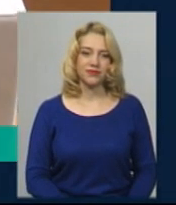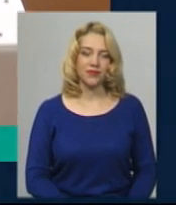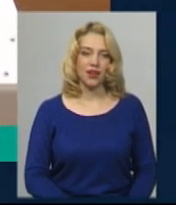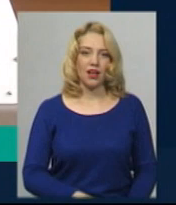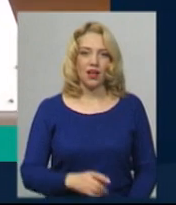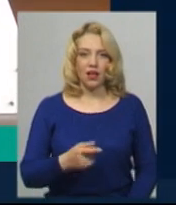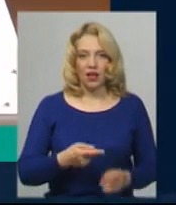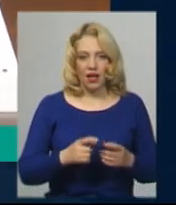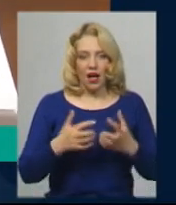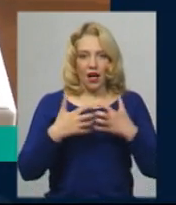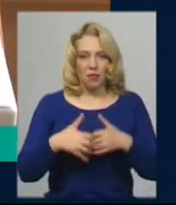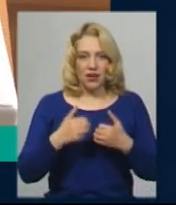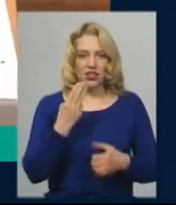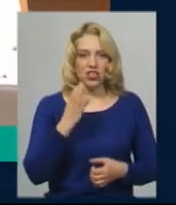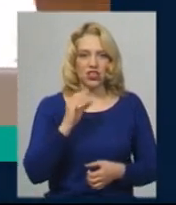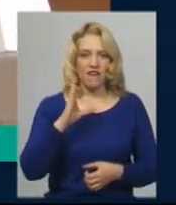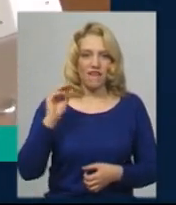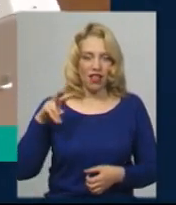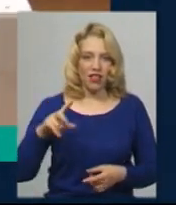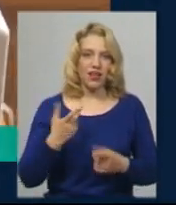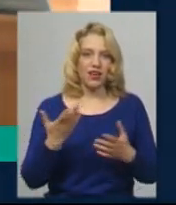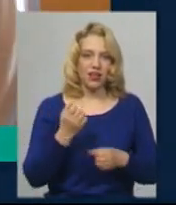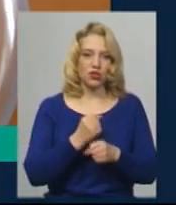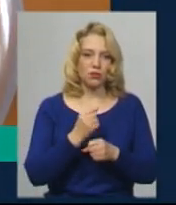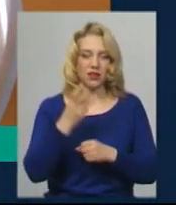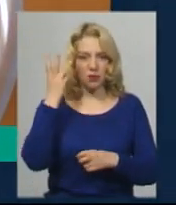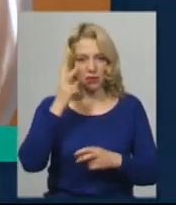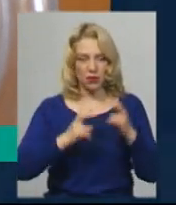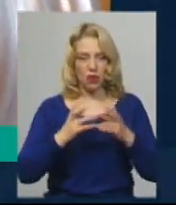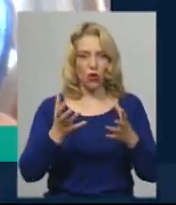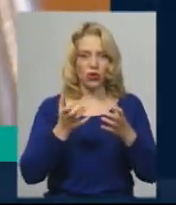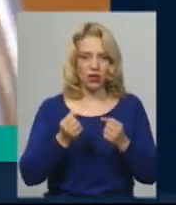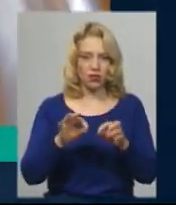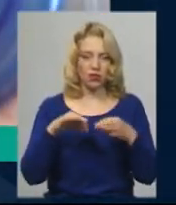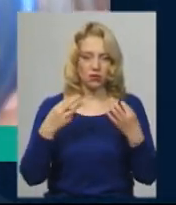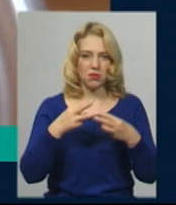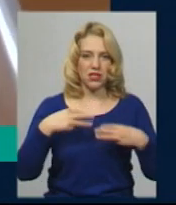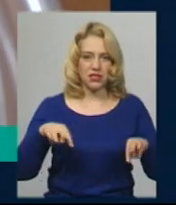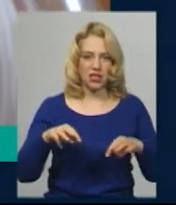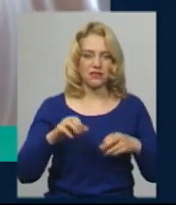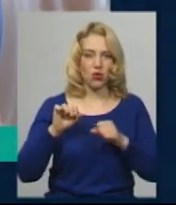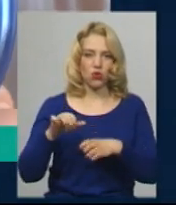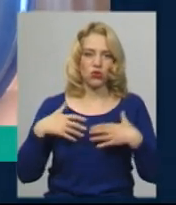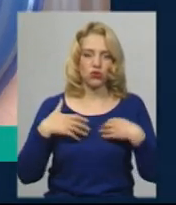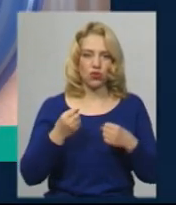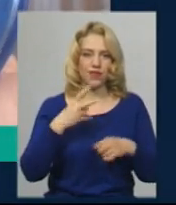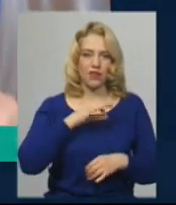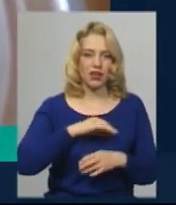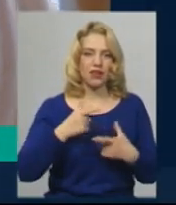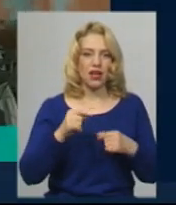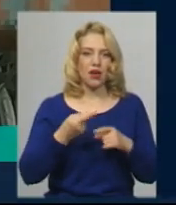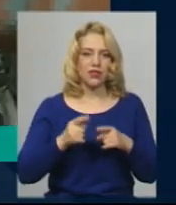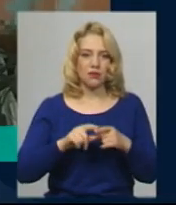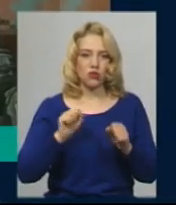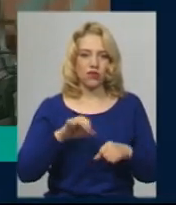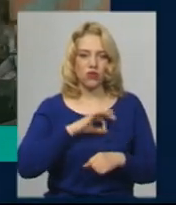Апарат ШВЛ, який розробили на Хмельницькому підприємстві, отримав дозвіл Міністерства охорони здоров'я на експлуатацію, де його можуть використовувати